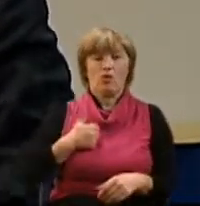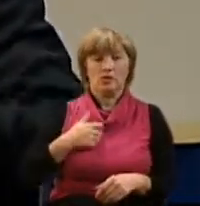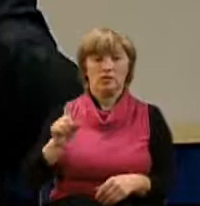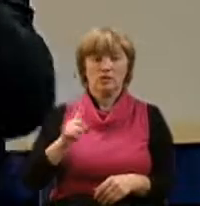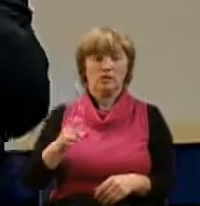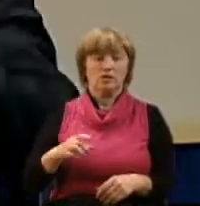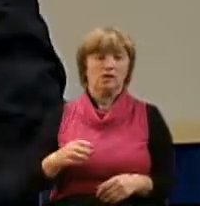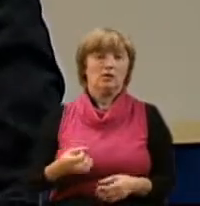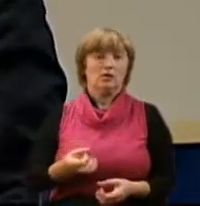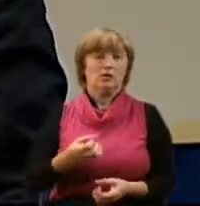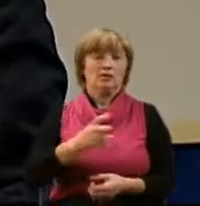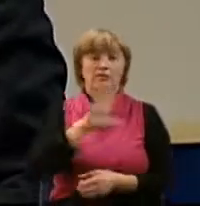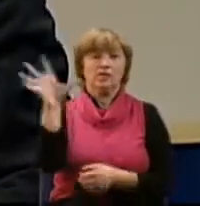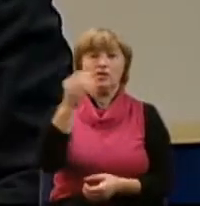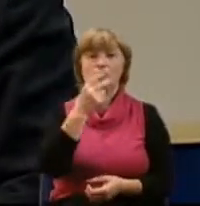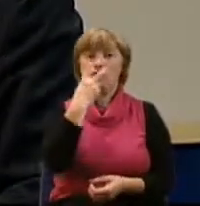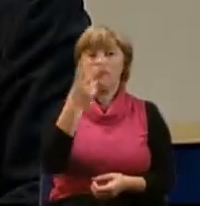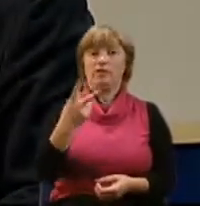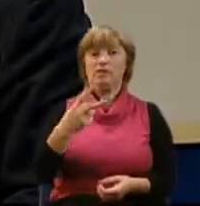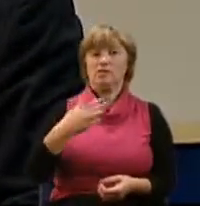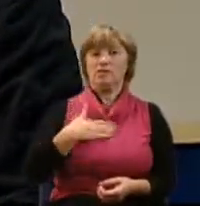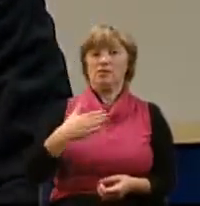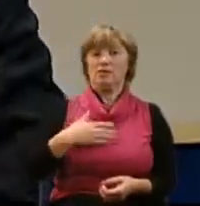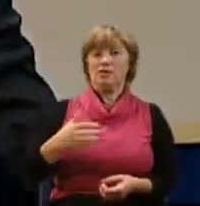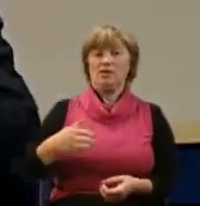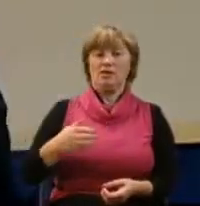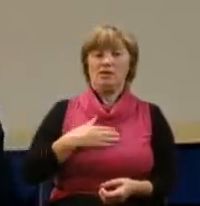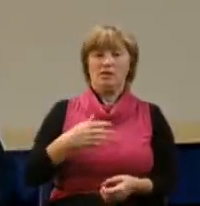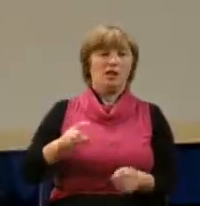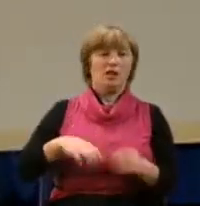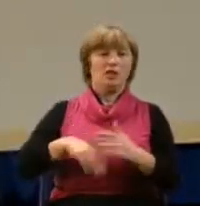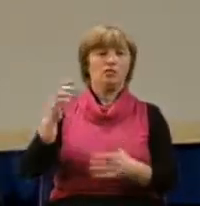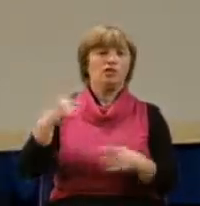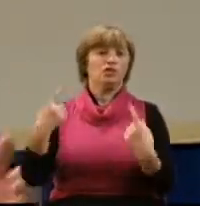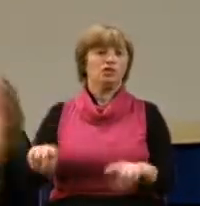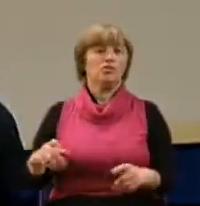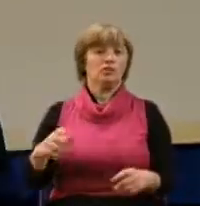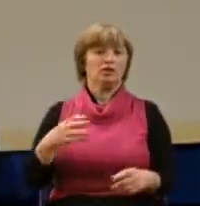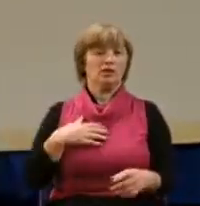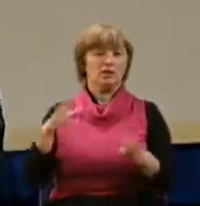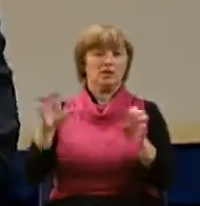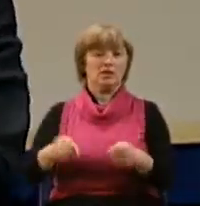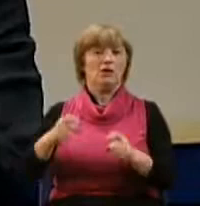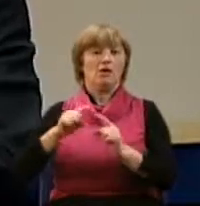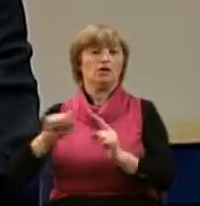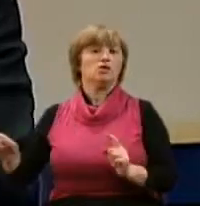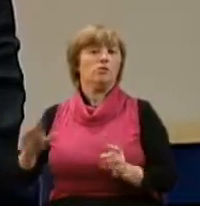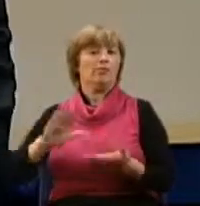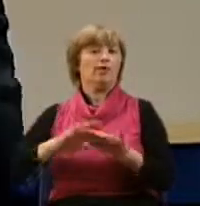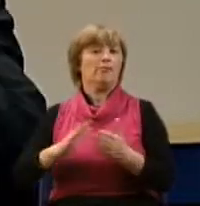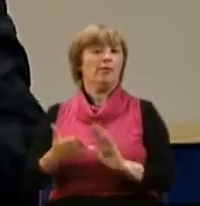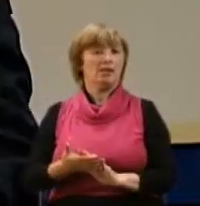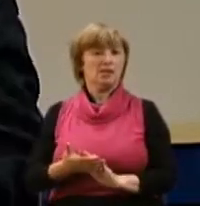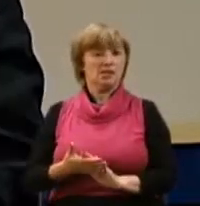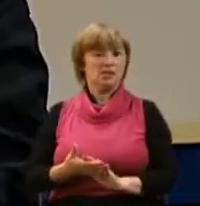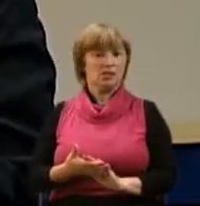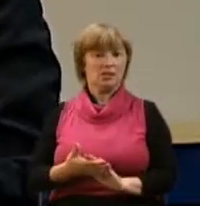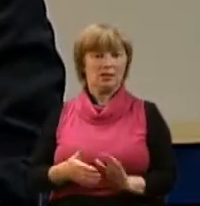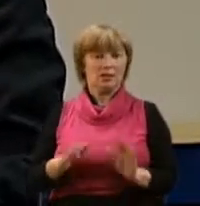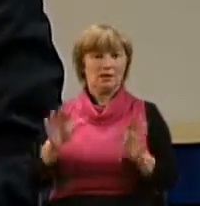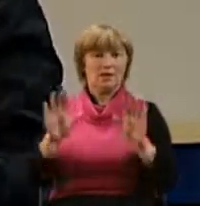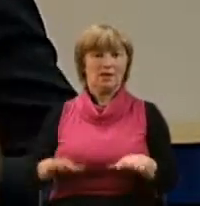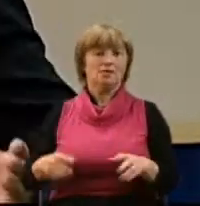чтобы просто выделиться, быть не таким, как все, занять какое-то особое положение или особое